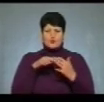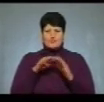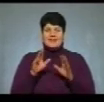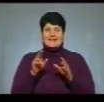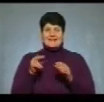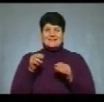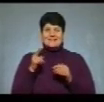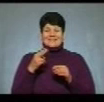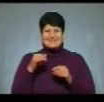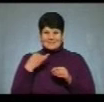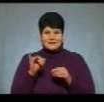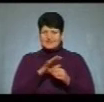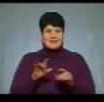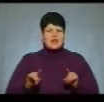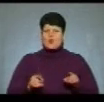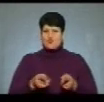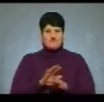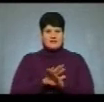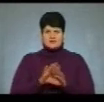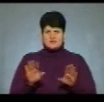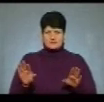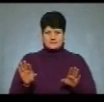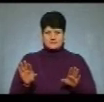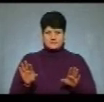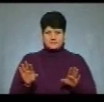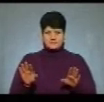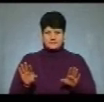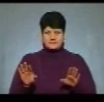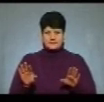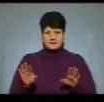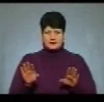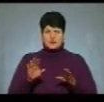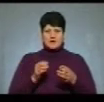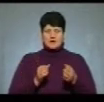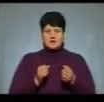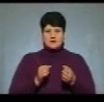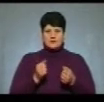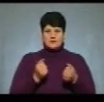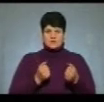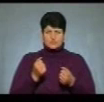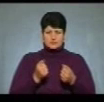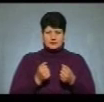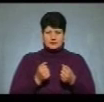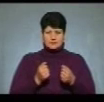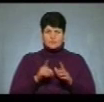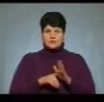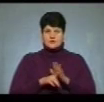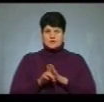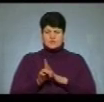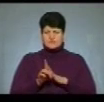не ув'язнили. Вийшовши перші з автомобіля в шкаку, почав